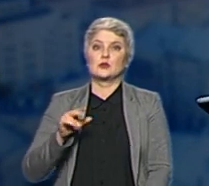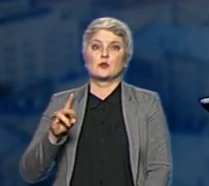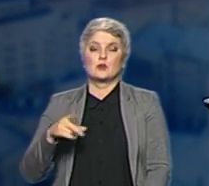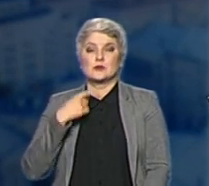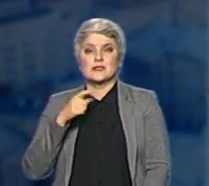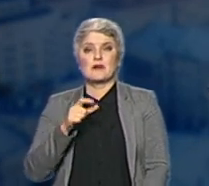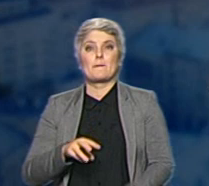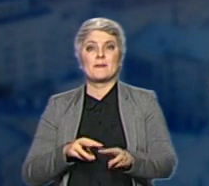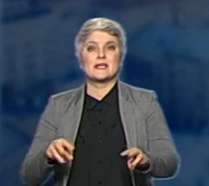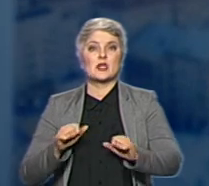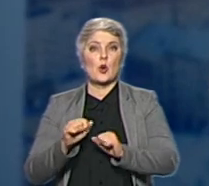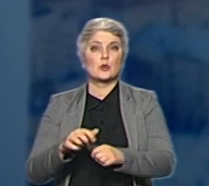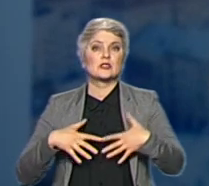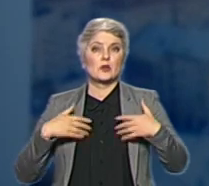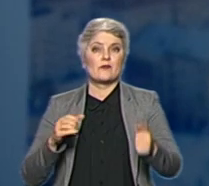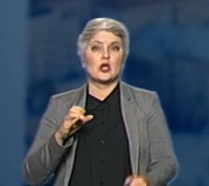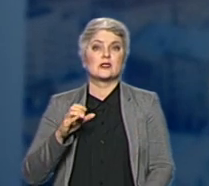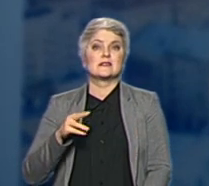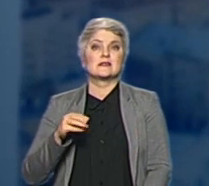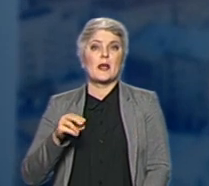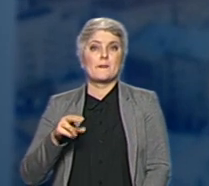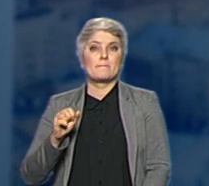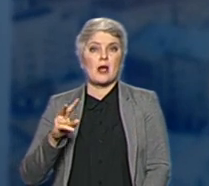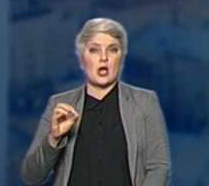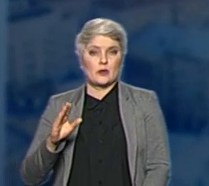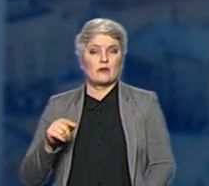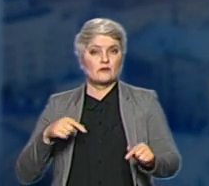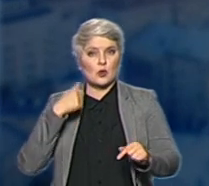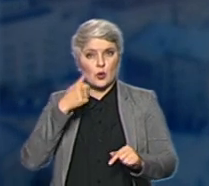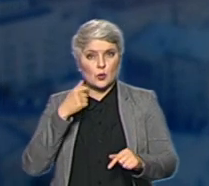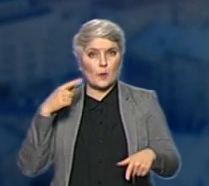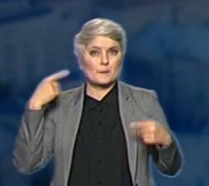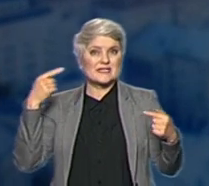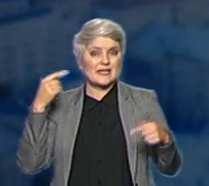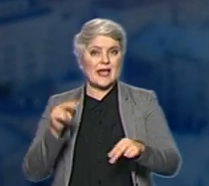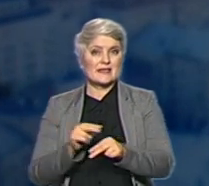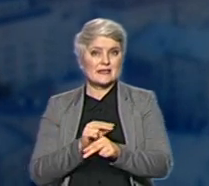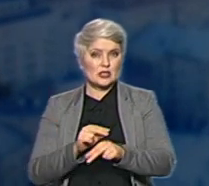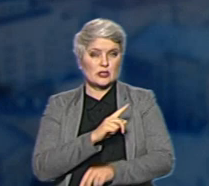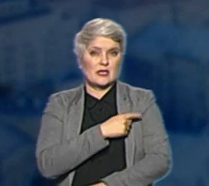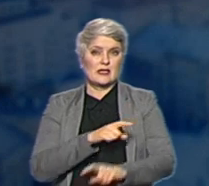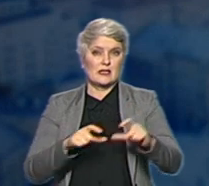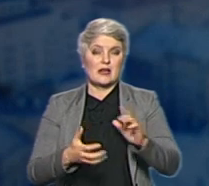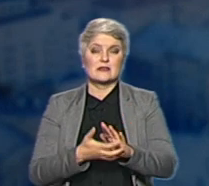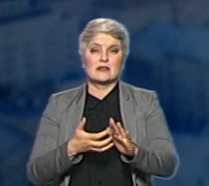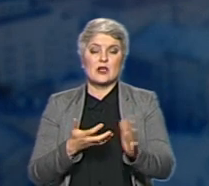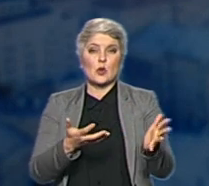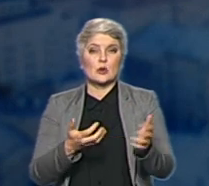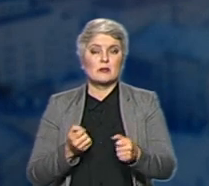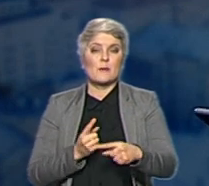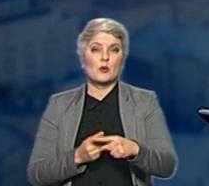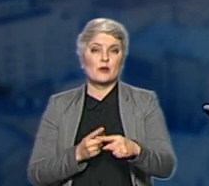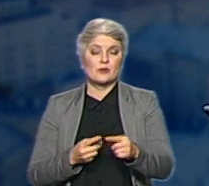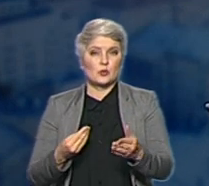міністр охорони здоров'я Максим Степанов. Цього року психіатричні лікарні не доотримали більше половини коштів. Тож це може призвести